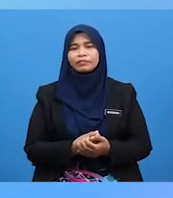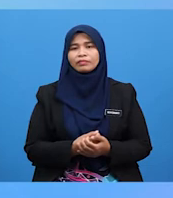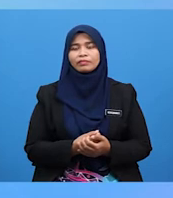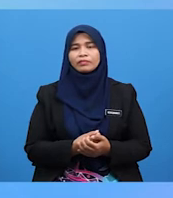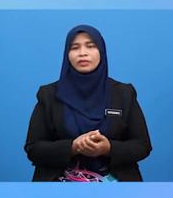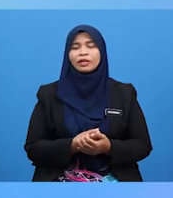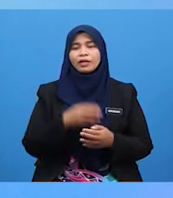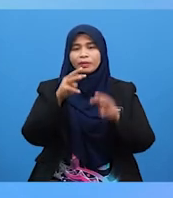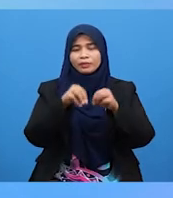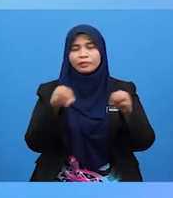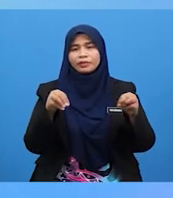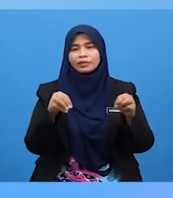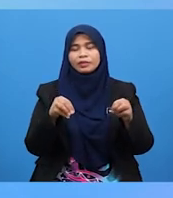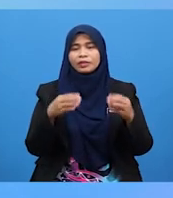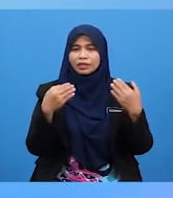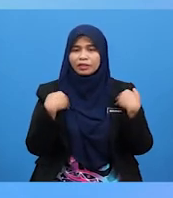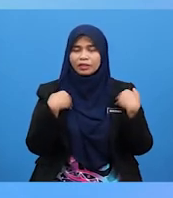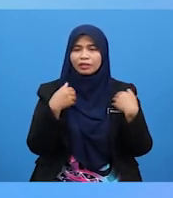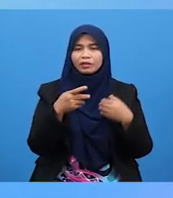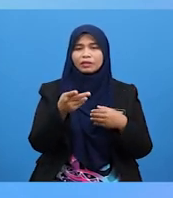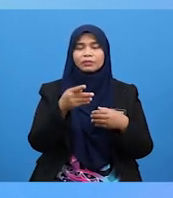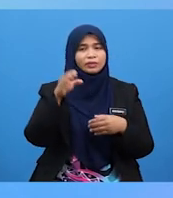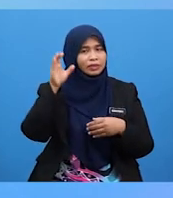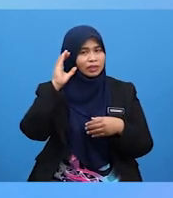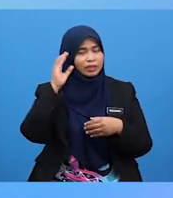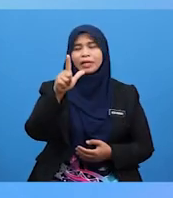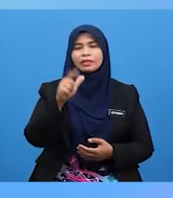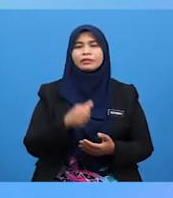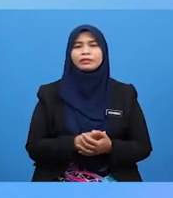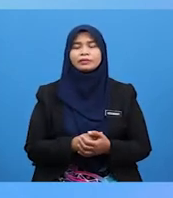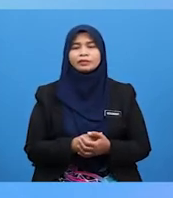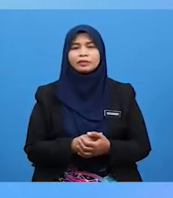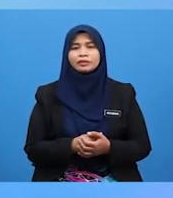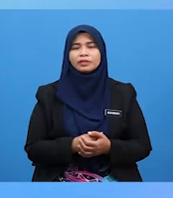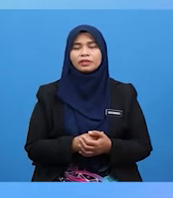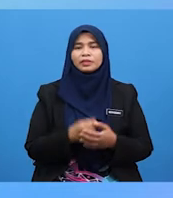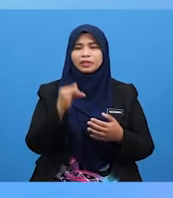Murid-murid Pernahkah Kamu Mendengar Alat Muzik Ini